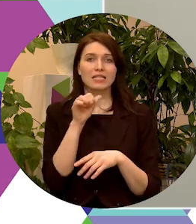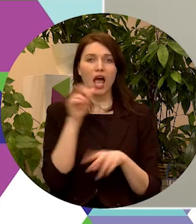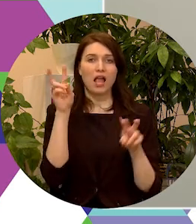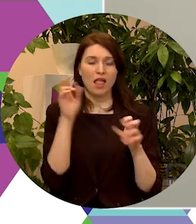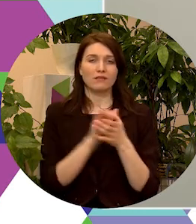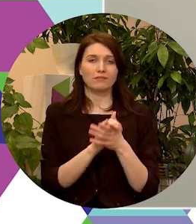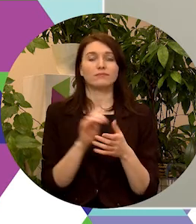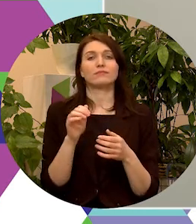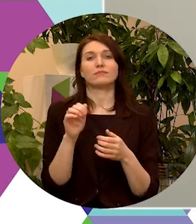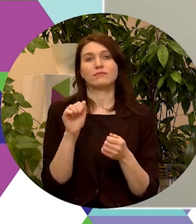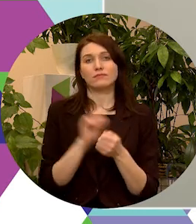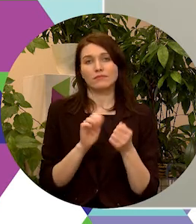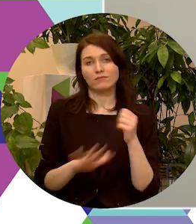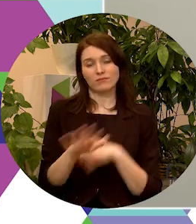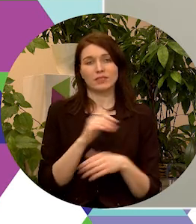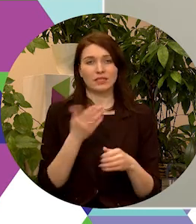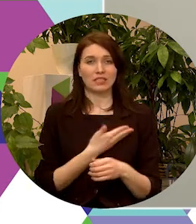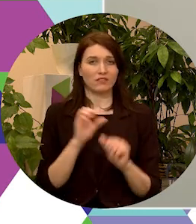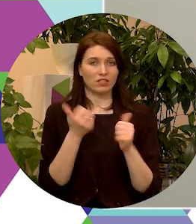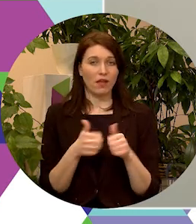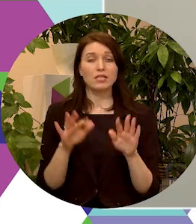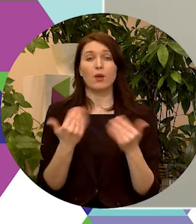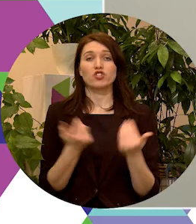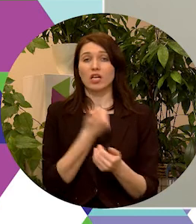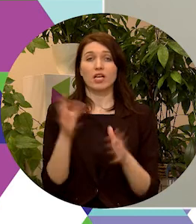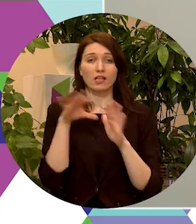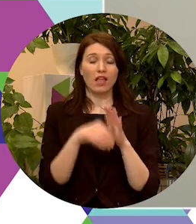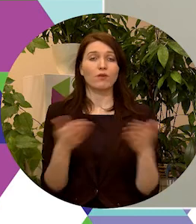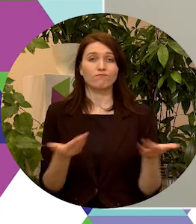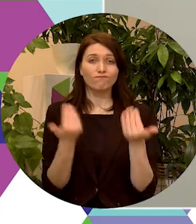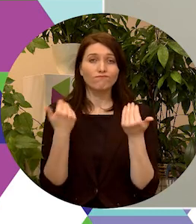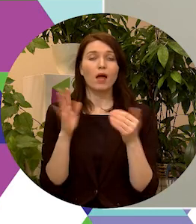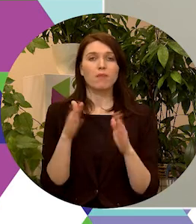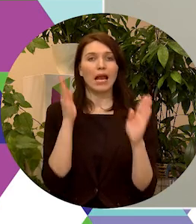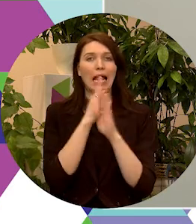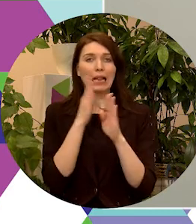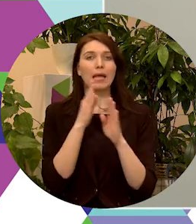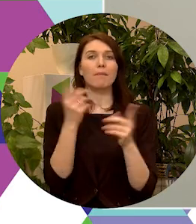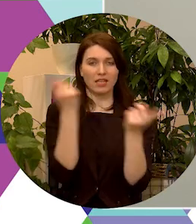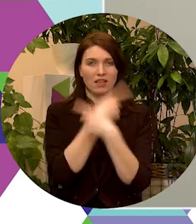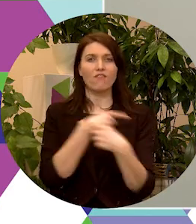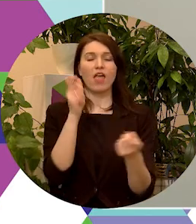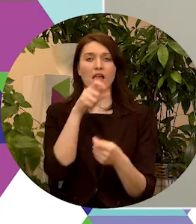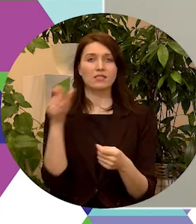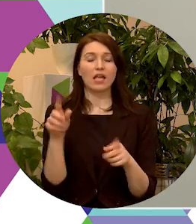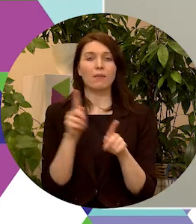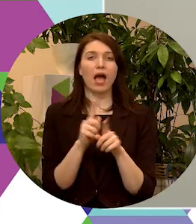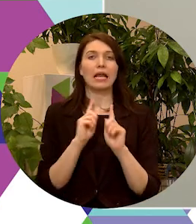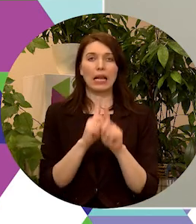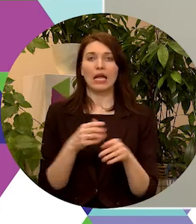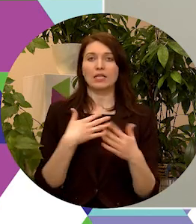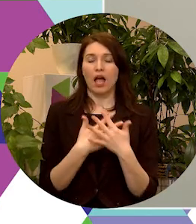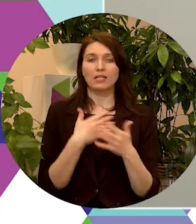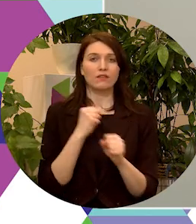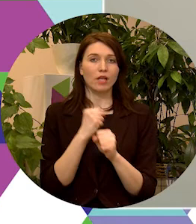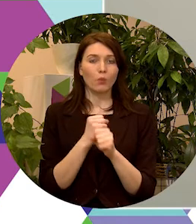veidu, bet šī gada ietveros, mēs nodinām jauniešu jūt par klimata pakta vēstniekiem un līdzdarboties kopīgi